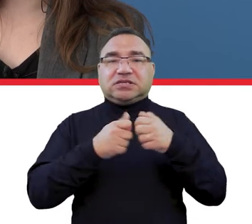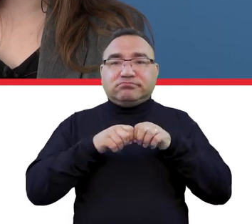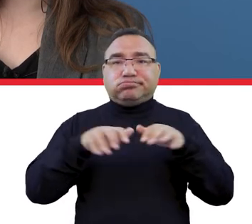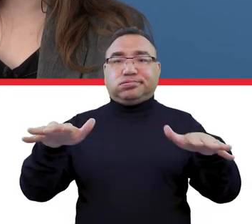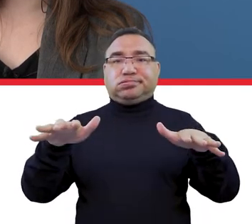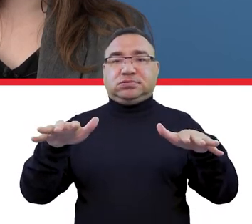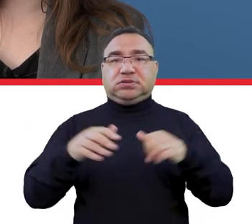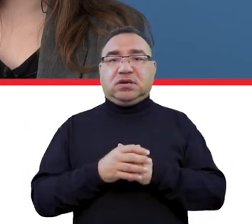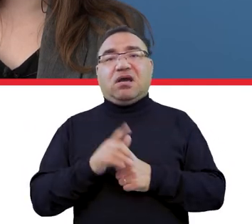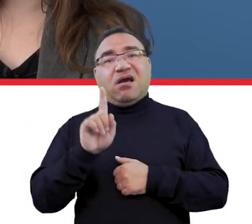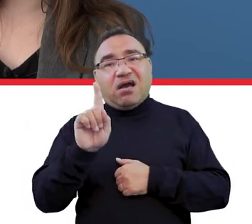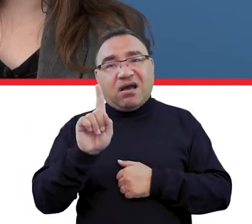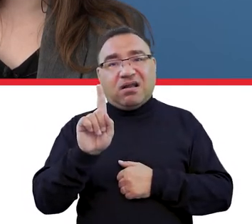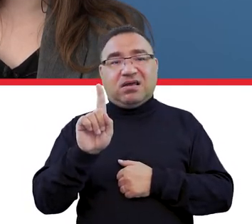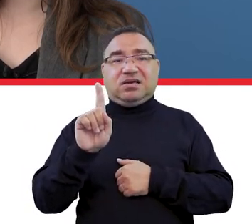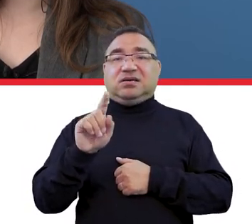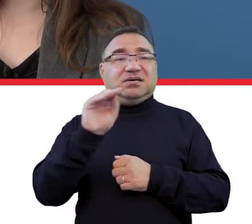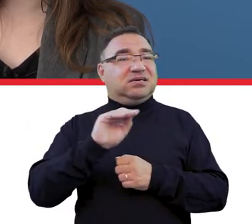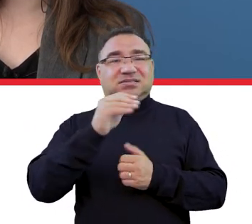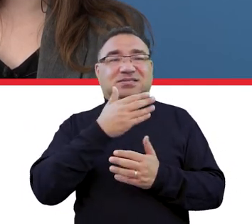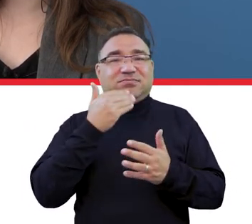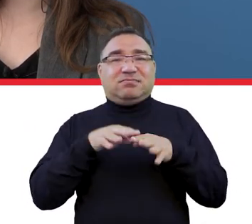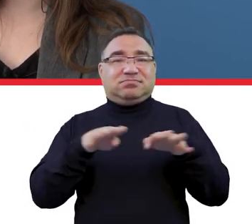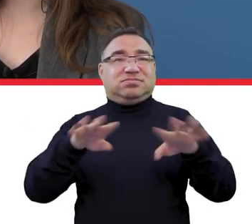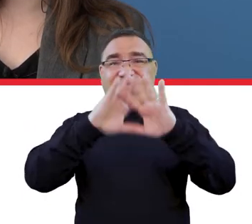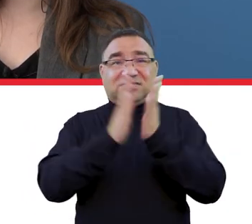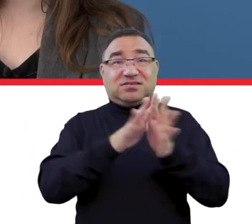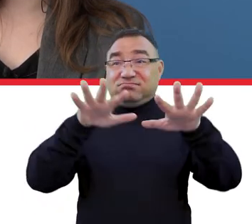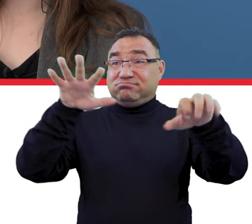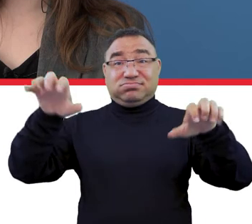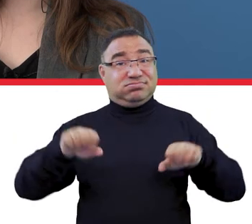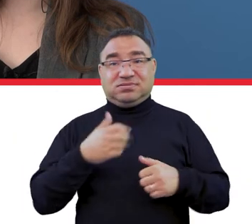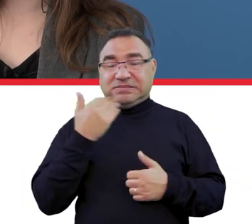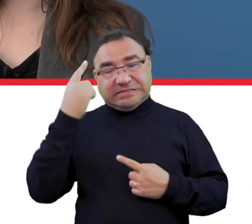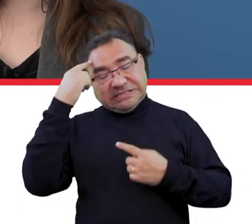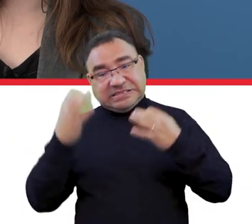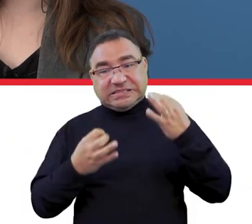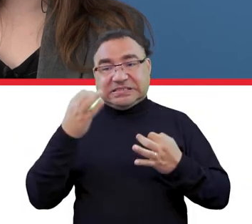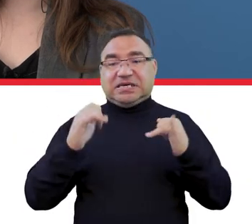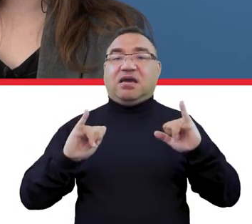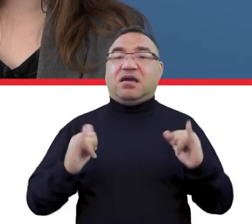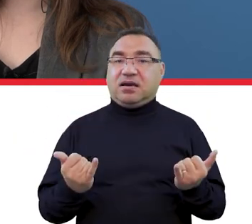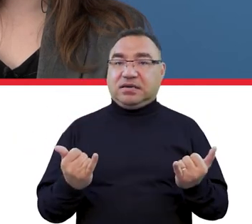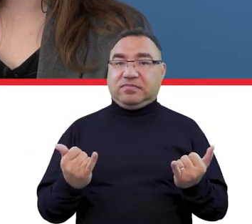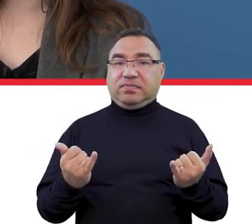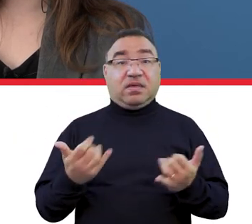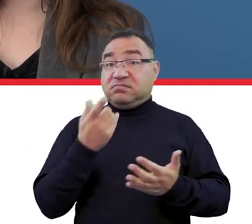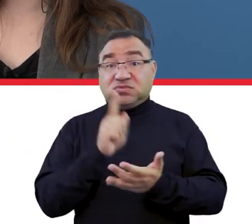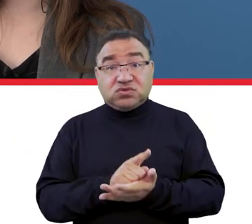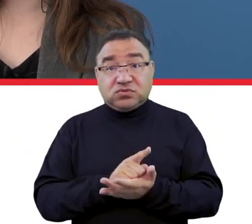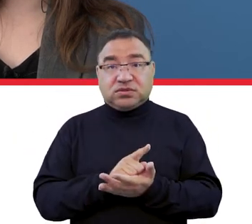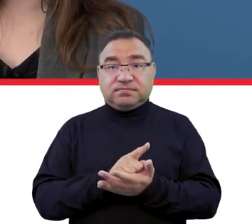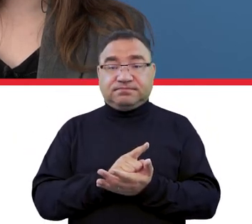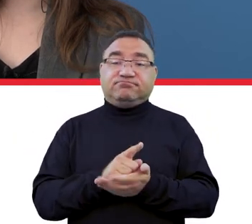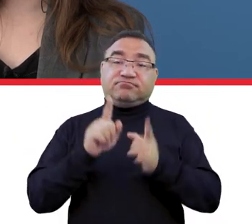no ale tam, gdzie to rozwiązanie nie sięga, to się wspólnie musimy zastanowić. Natomiast jeżeli się nie da, no